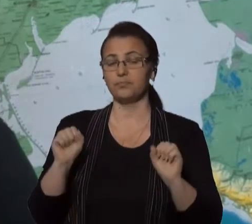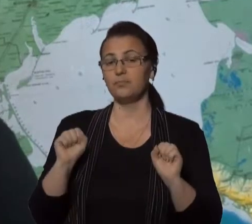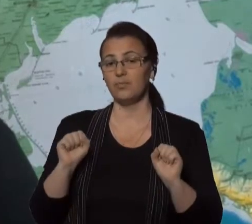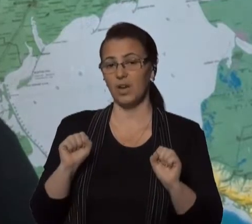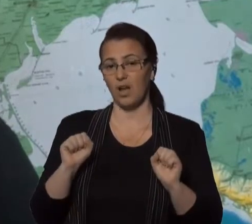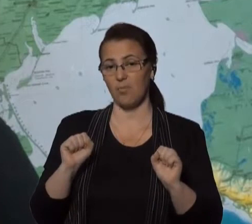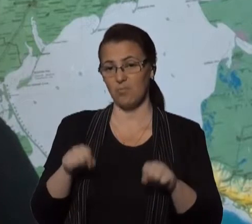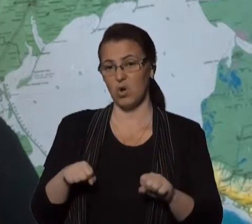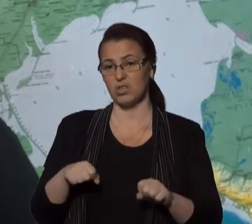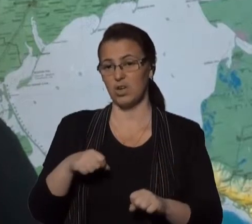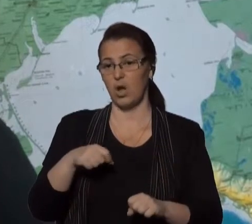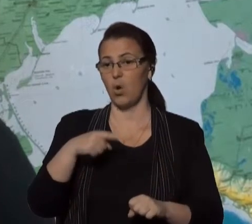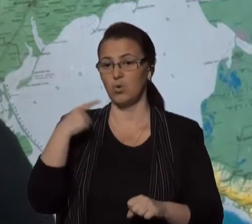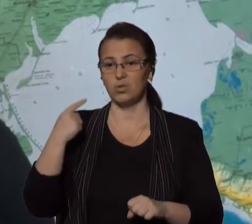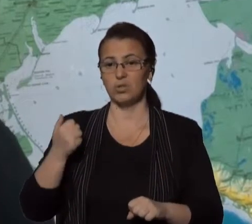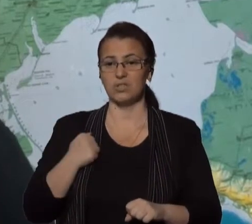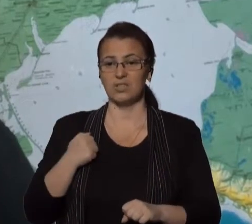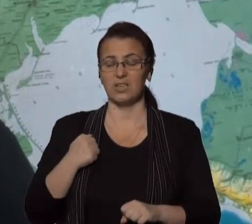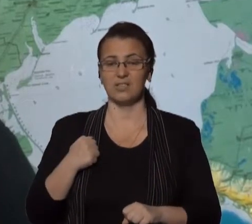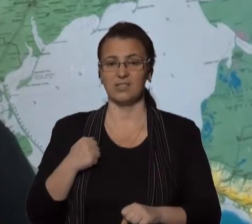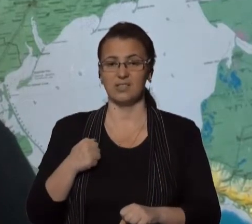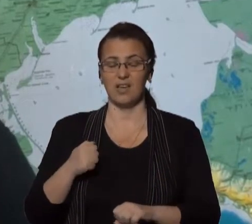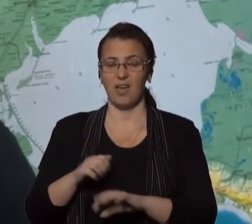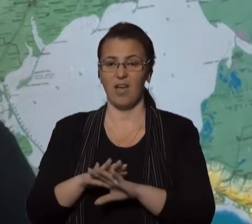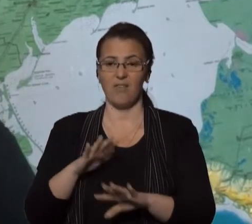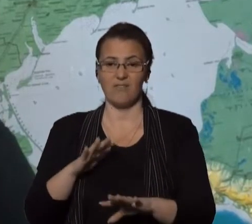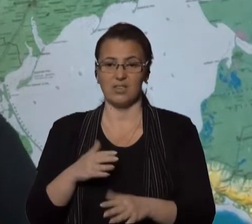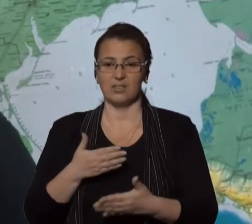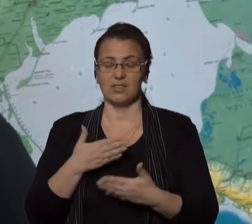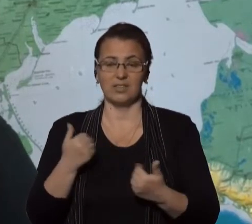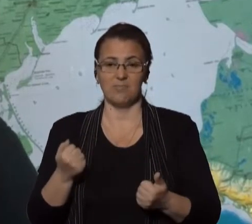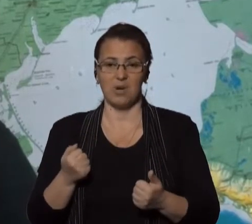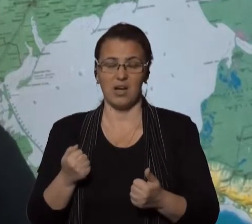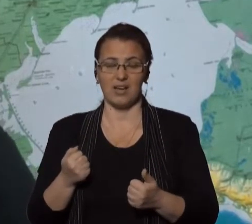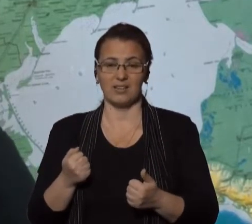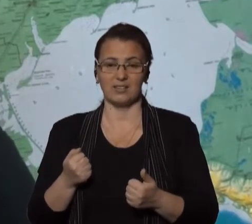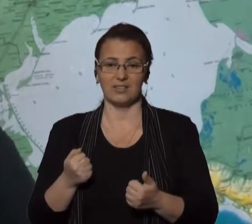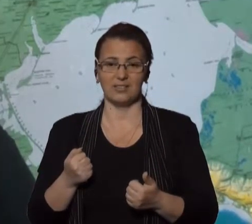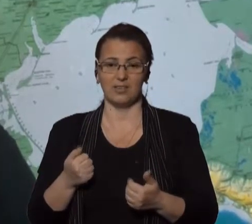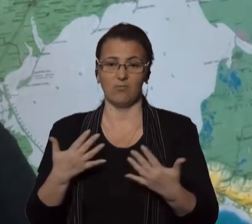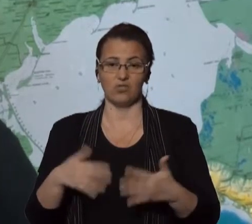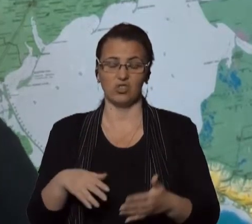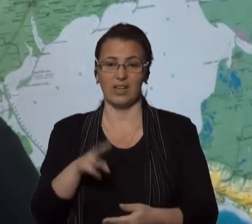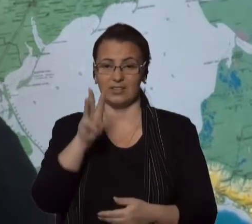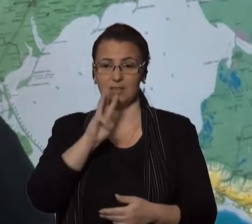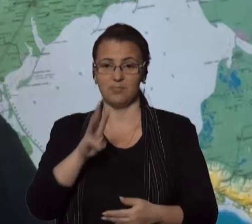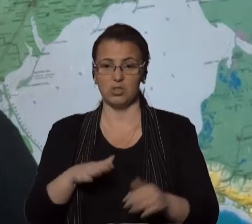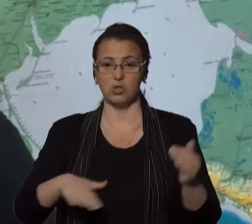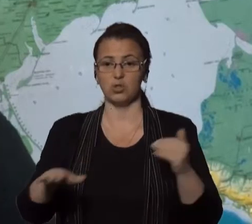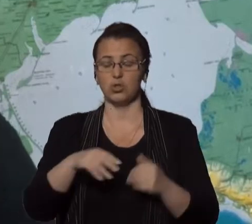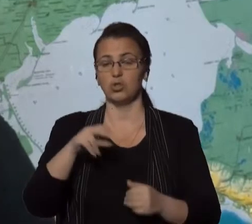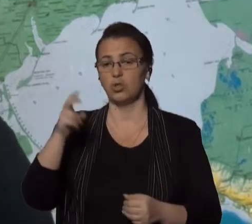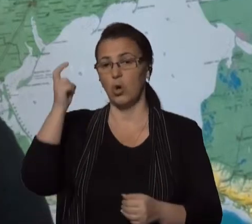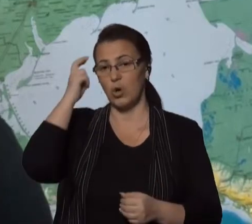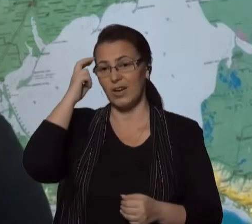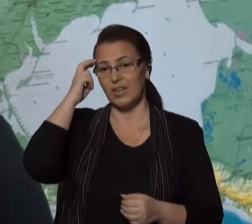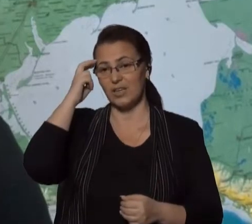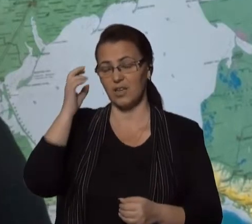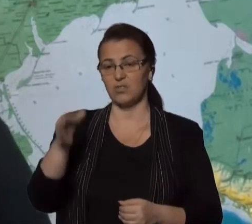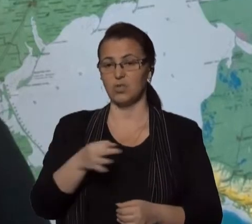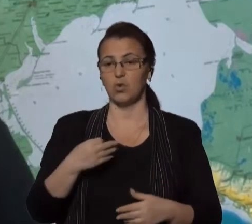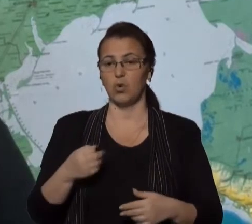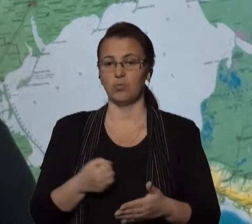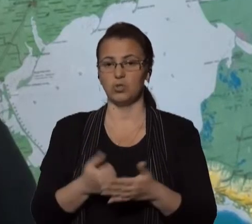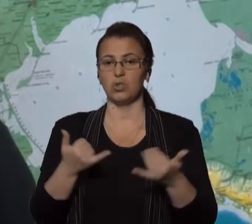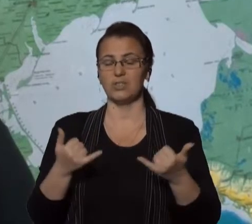російських військ немає під Києвом вже майже три місяці, але територія Київської області досить залишається